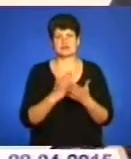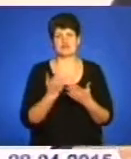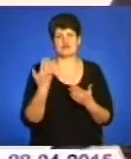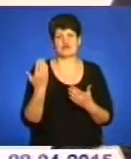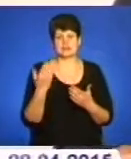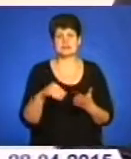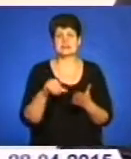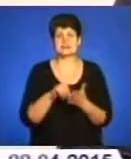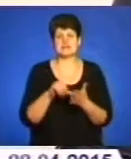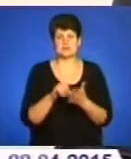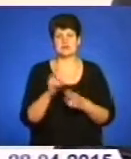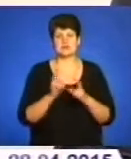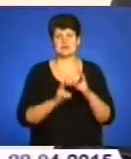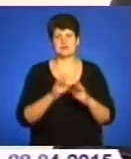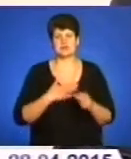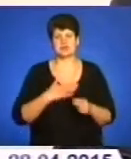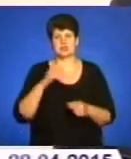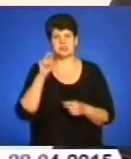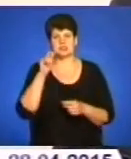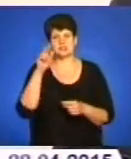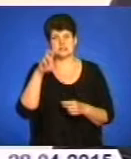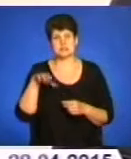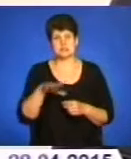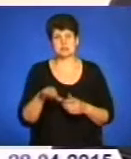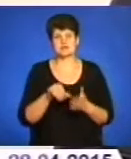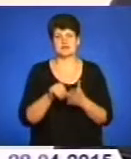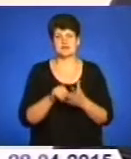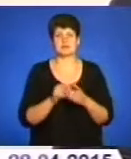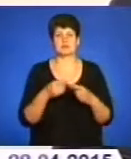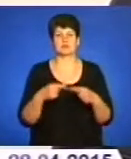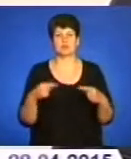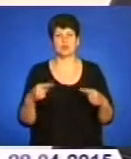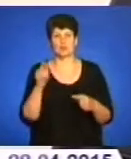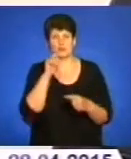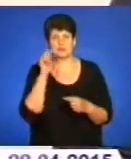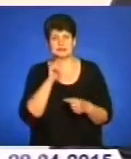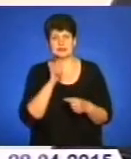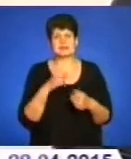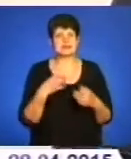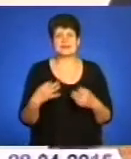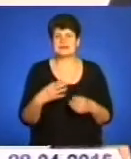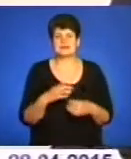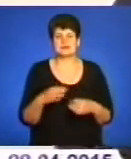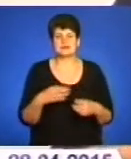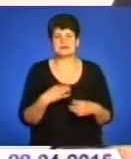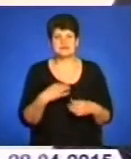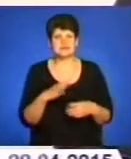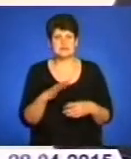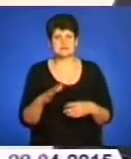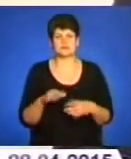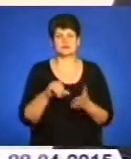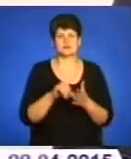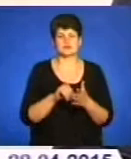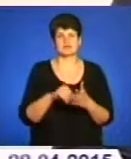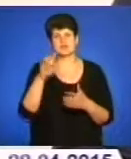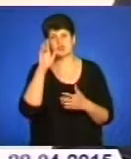представітів промисленості нашої ж країни, у представітів промисленості України, всіх форм собственності, незалісті відчання, акціонерні, державні